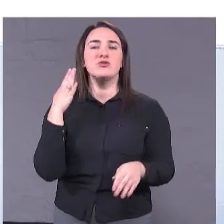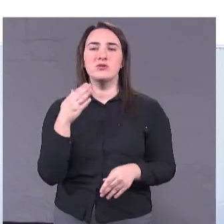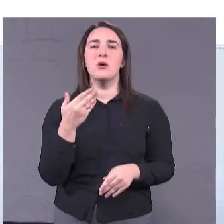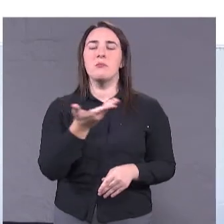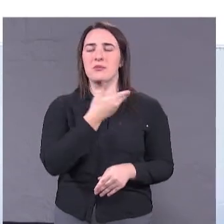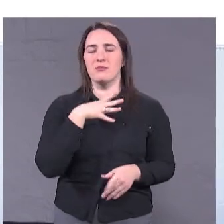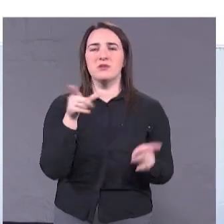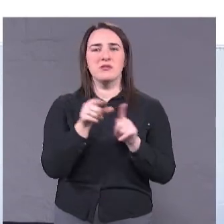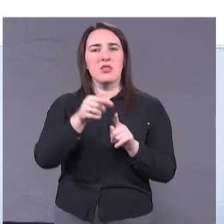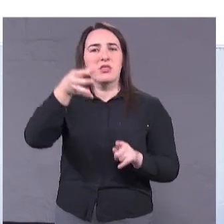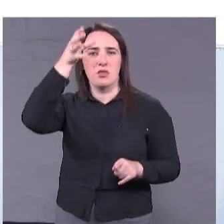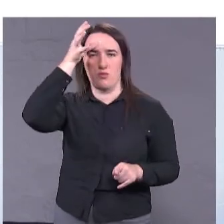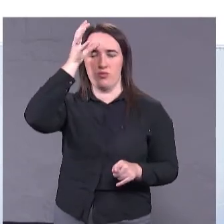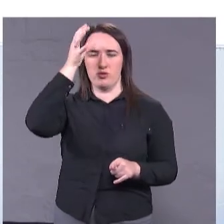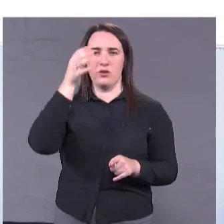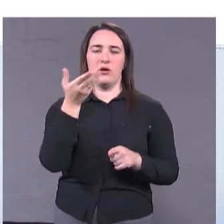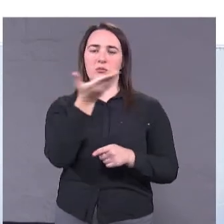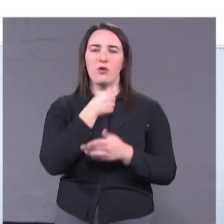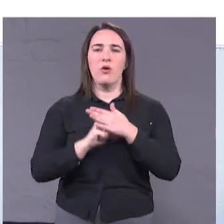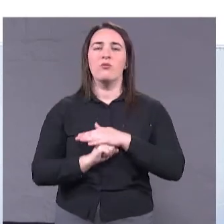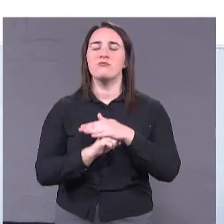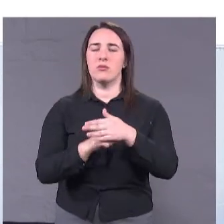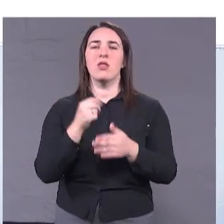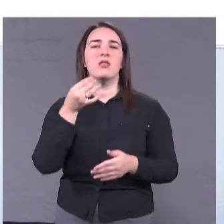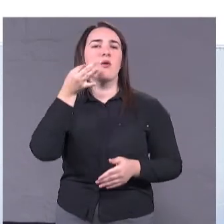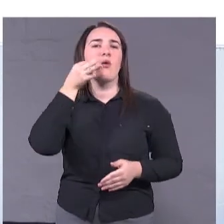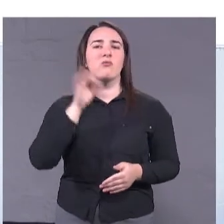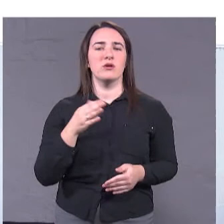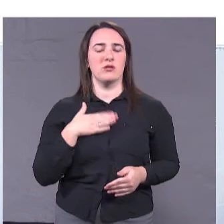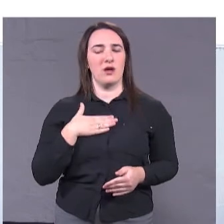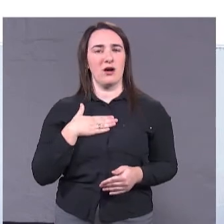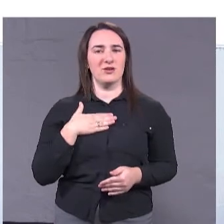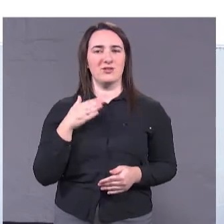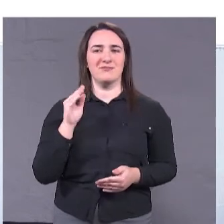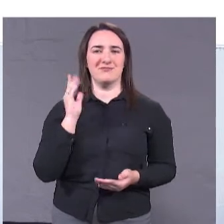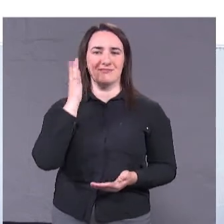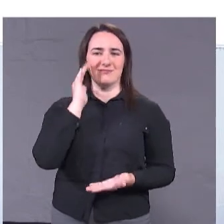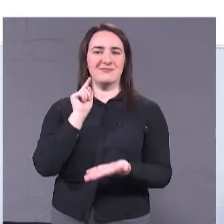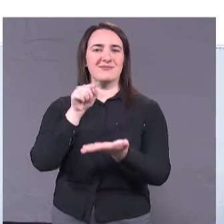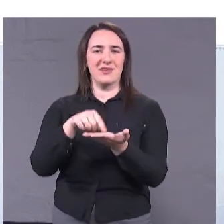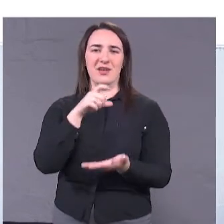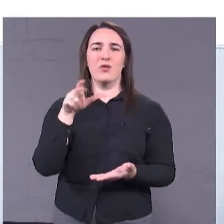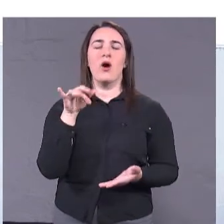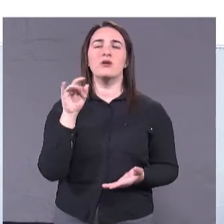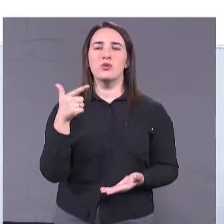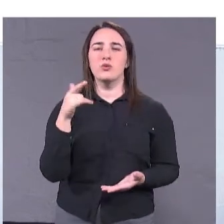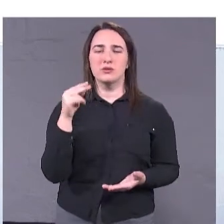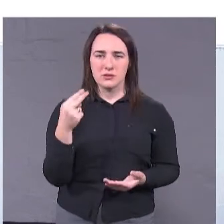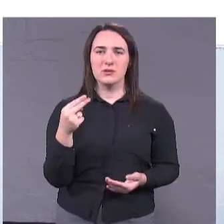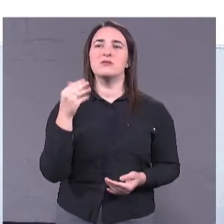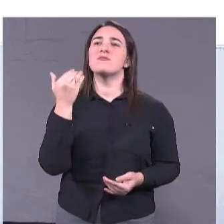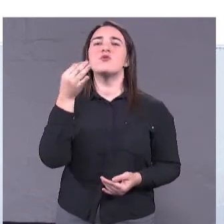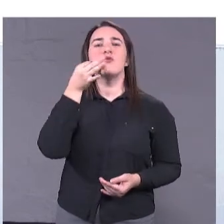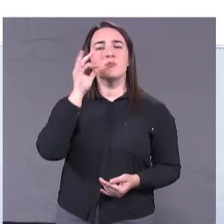совершенно опираюся на опит нашого кандидата в мэру блока Едуарда Гурлиця, самого Едуарда Йосиповича.